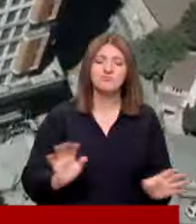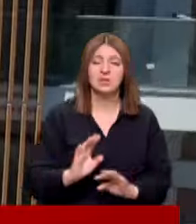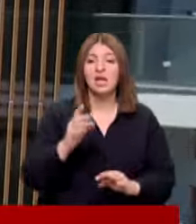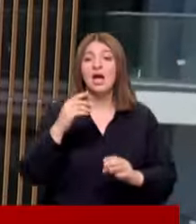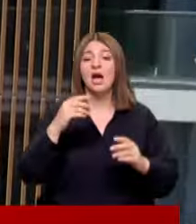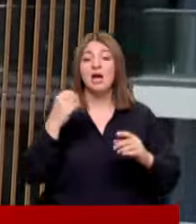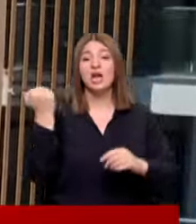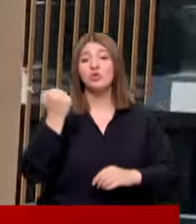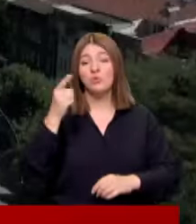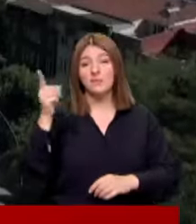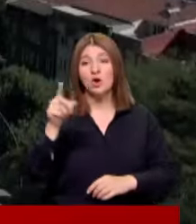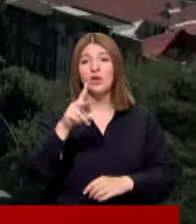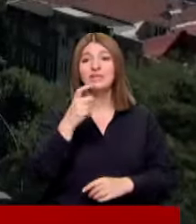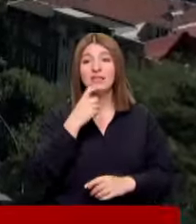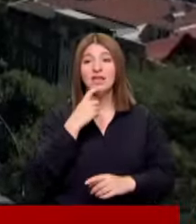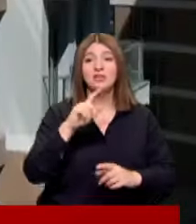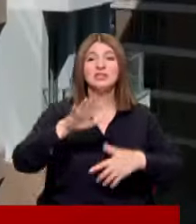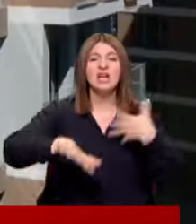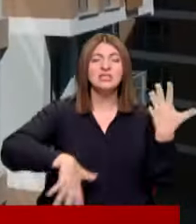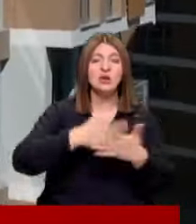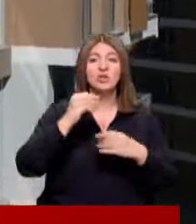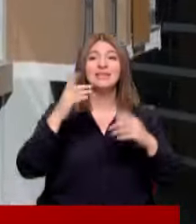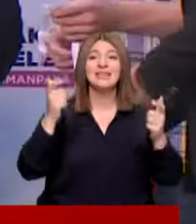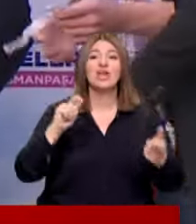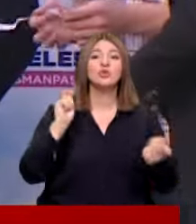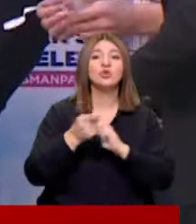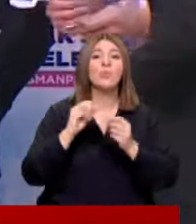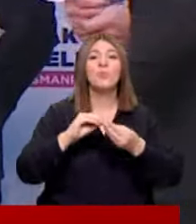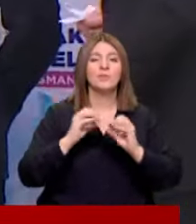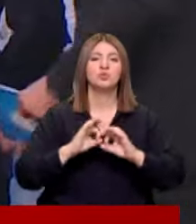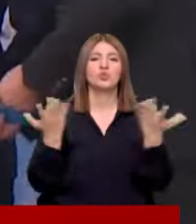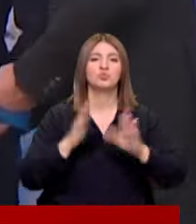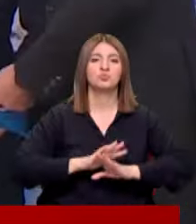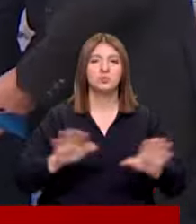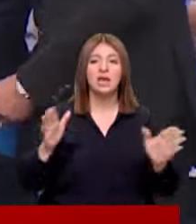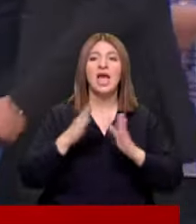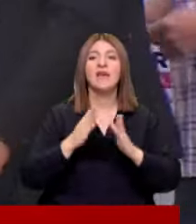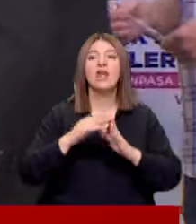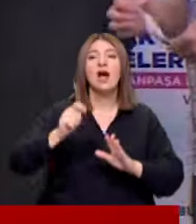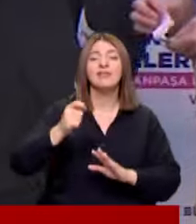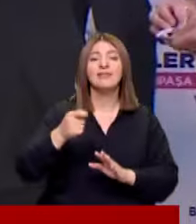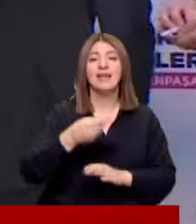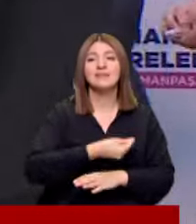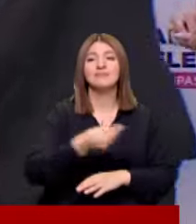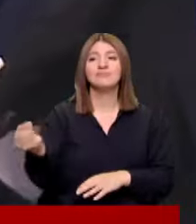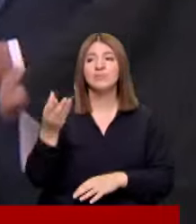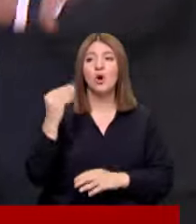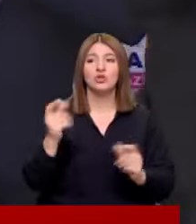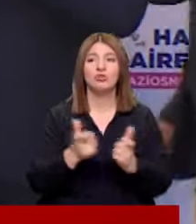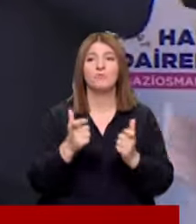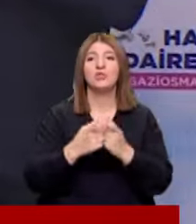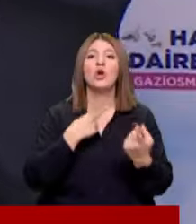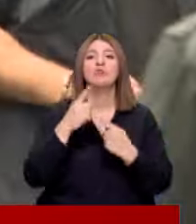İmamoğlu Gazi Osman Paşa'da 12 yıldır düğüm olan kentsel dönüşüm sorununun çözüldüğü Evlerin anahtarlarının teslim edildiği